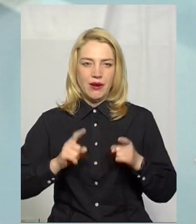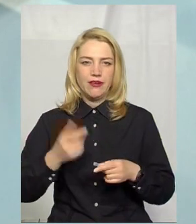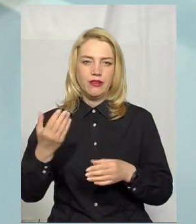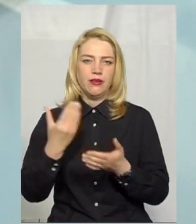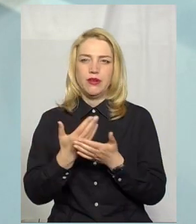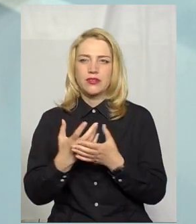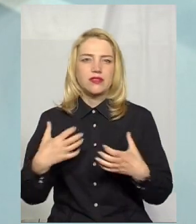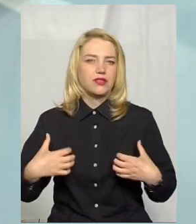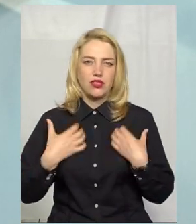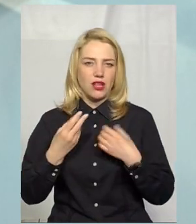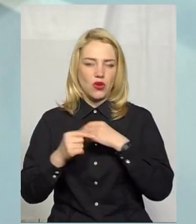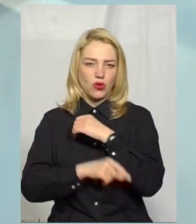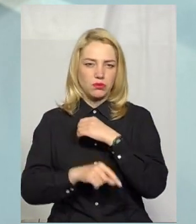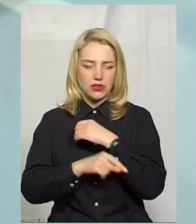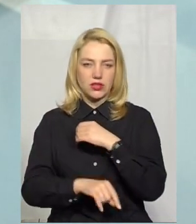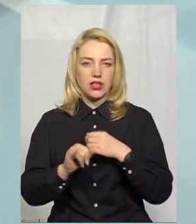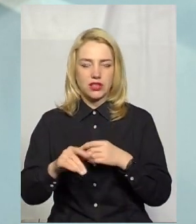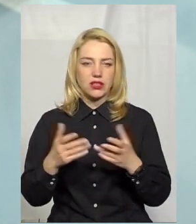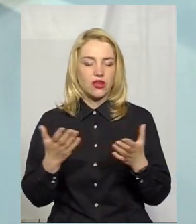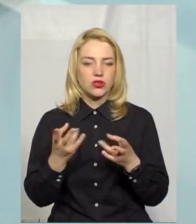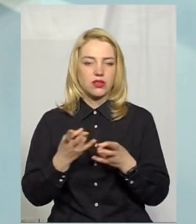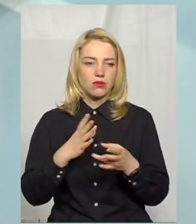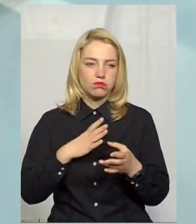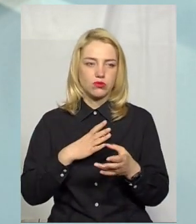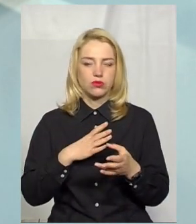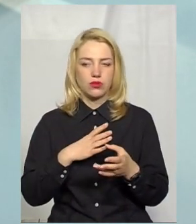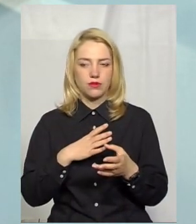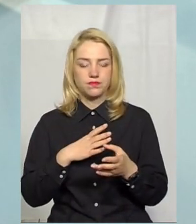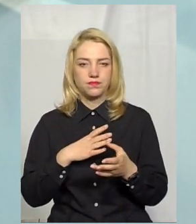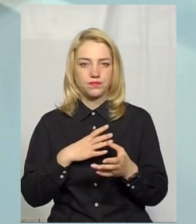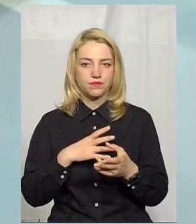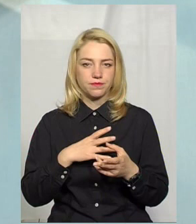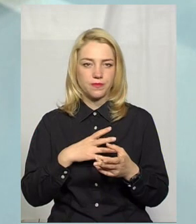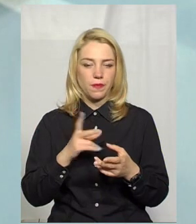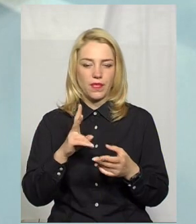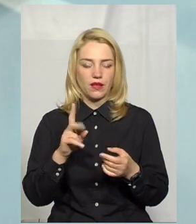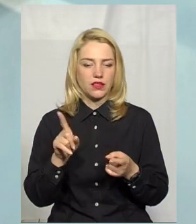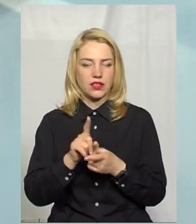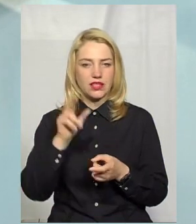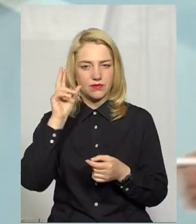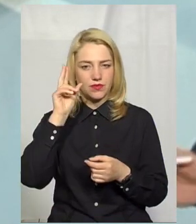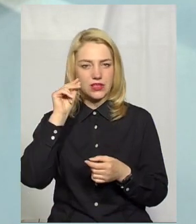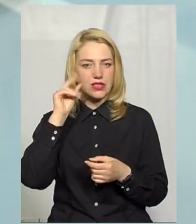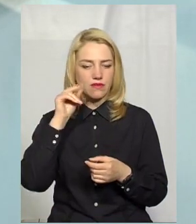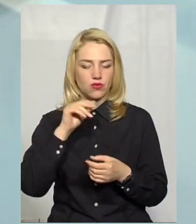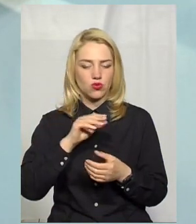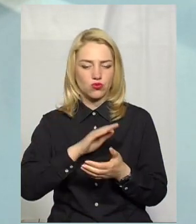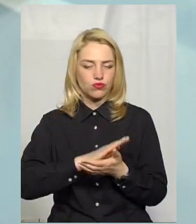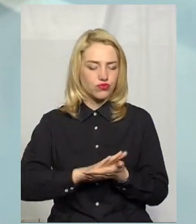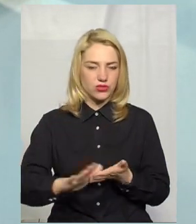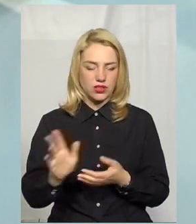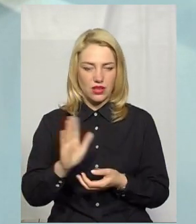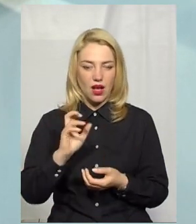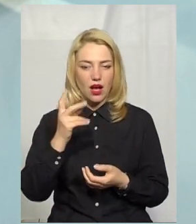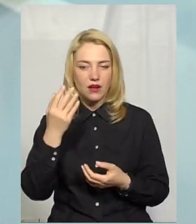корупціонер і так далі Тому якось потрібно було розбавити сухі цифри з поглядом ззовні